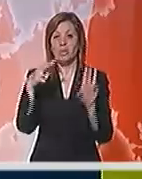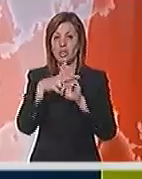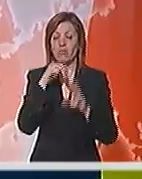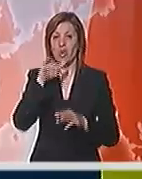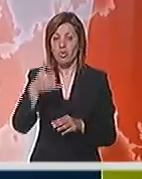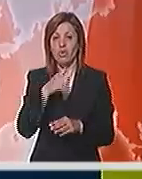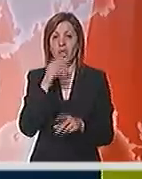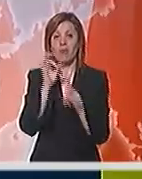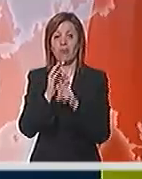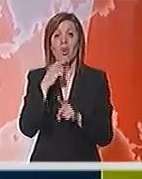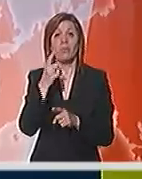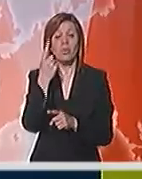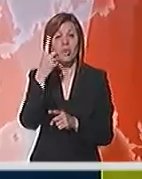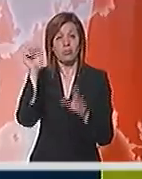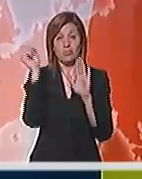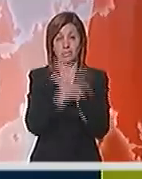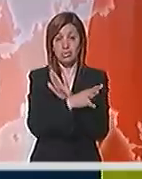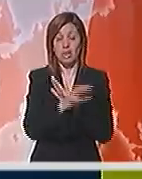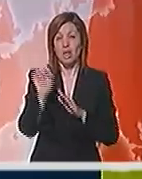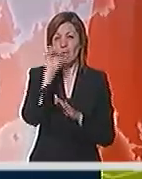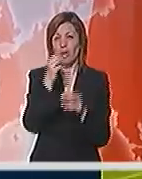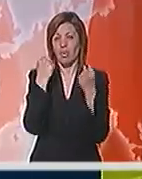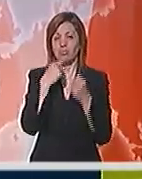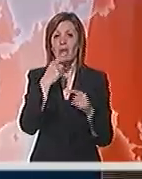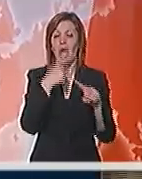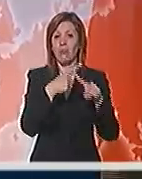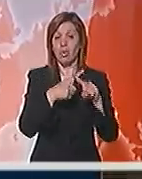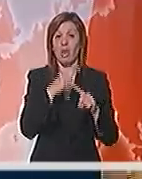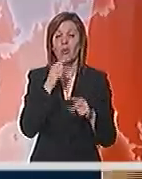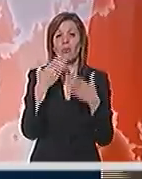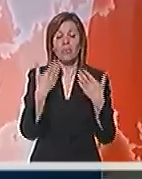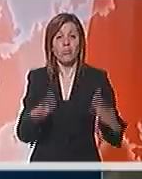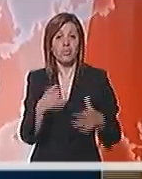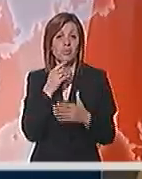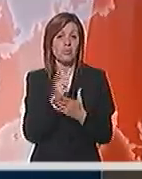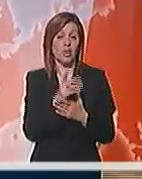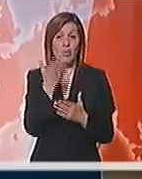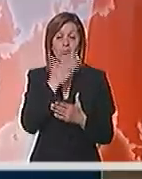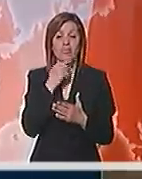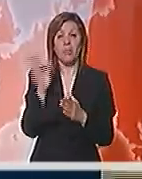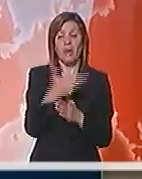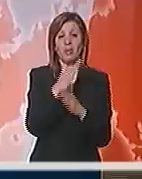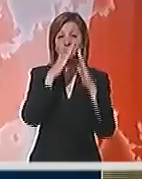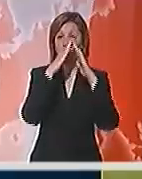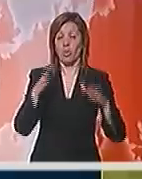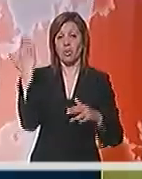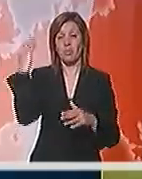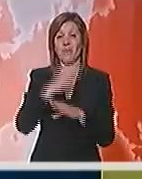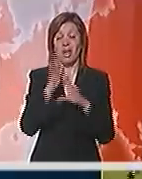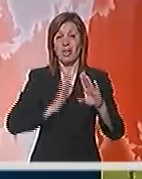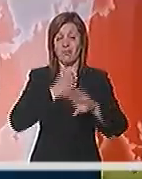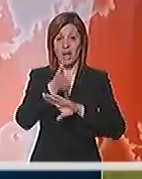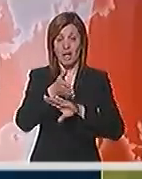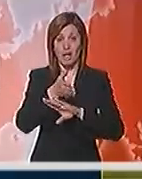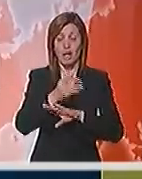Juventusa, Fulom je eliminisao još jednog velikana evropskog futbala, Hamburger, koji je propustio šansu da iskoristi prednost tomećeg terenu u velikom finalu.